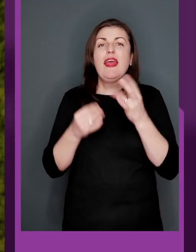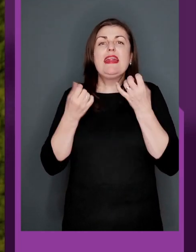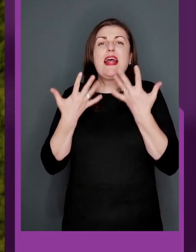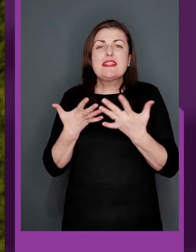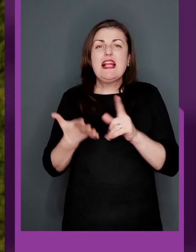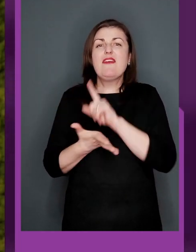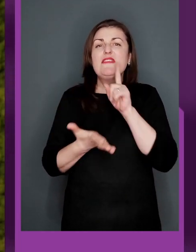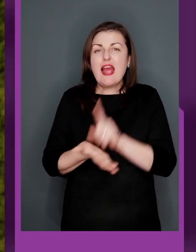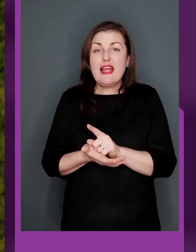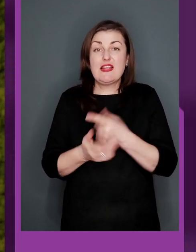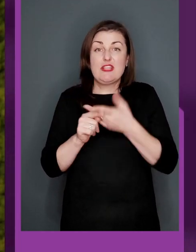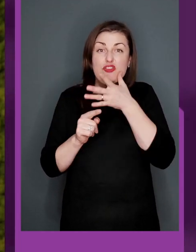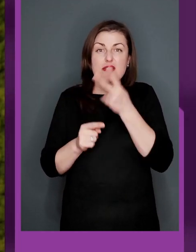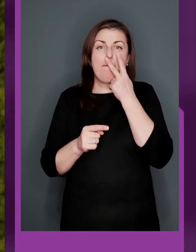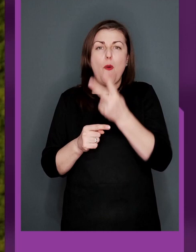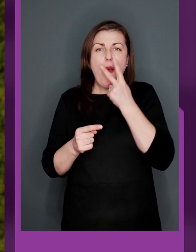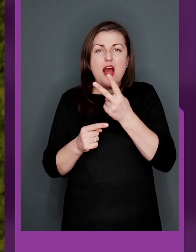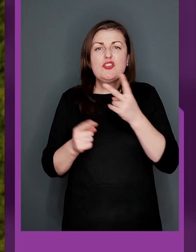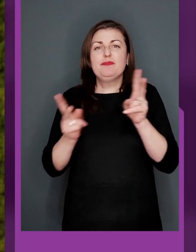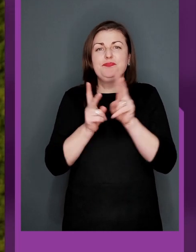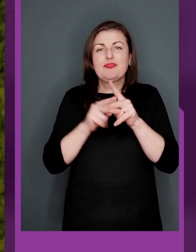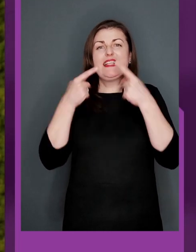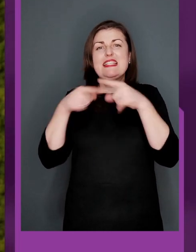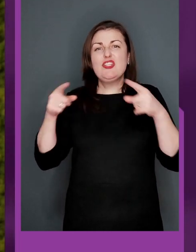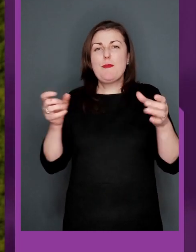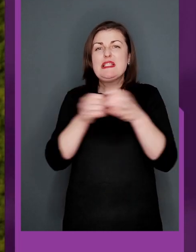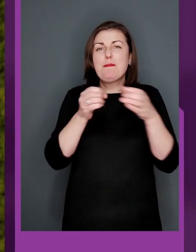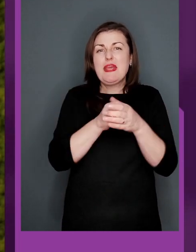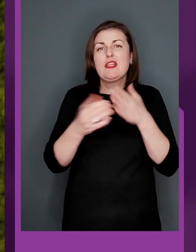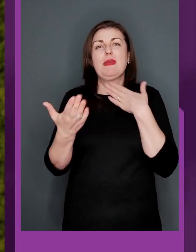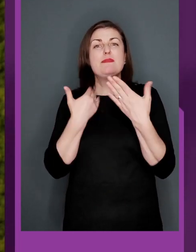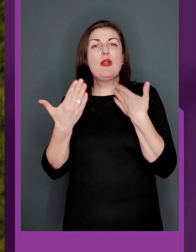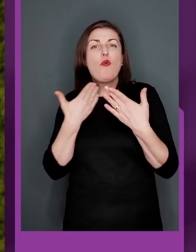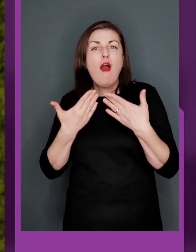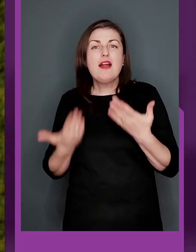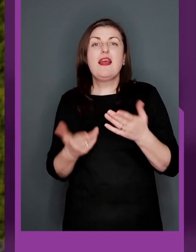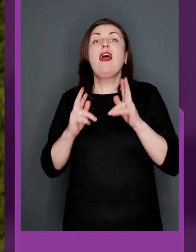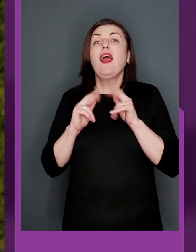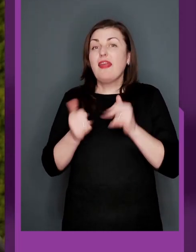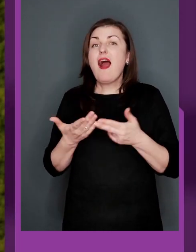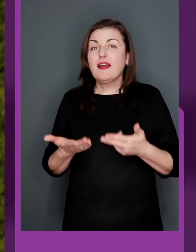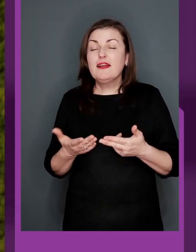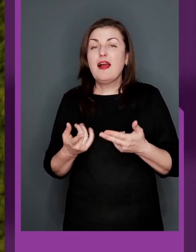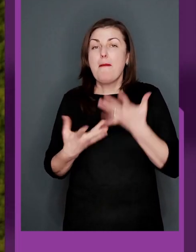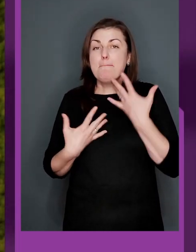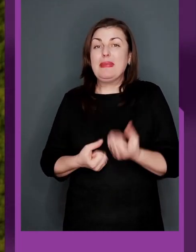наскільки вдається в цей же час бачитись з іншими збірниками, знову таки спілкуватися, ну і як